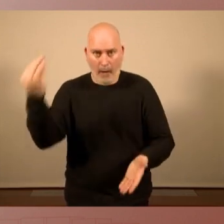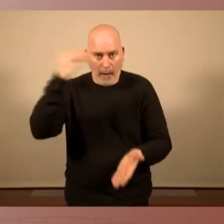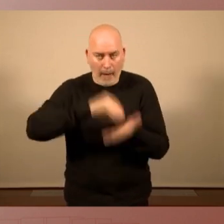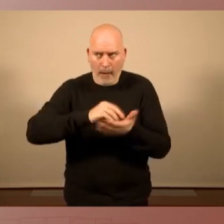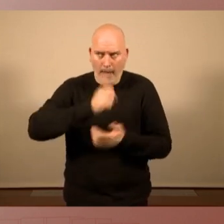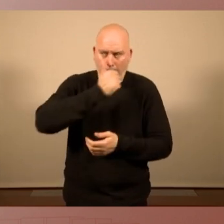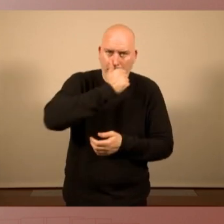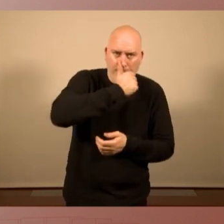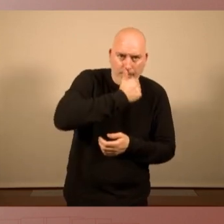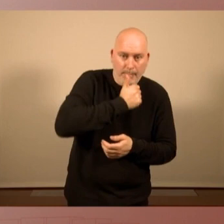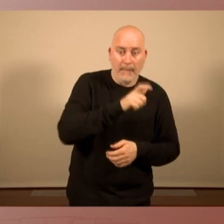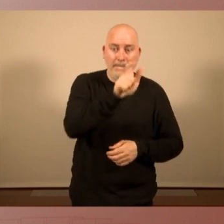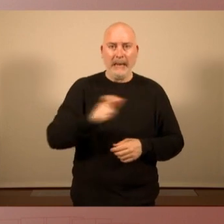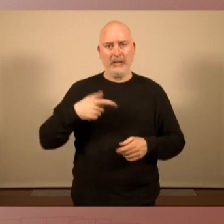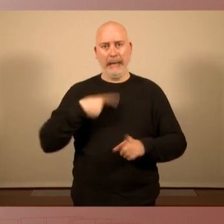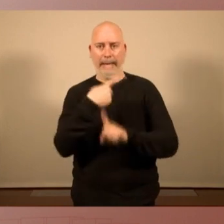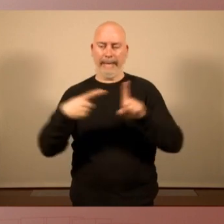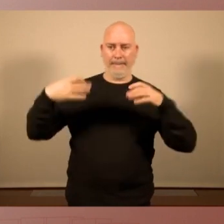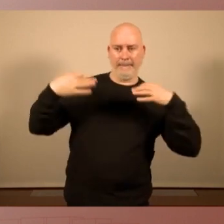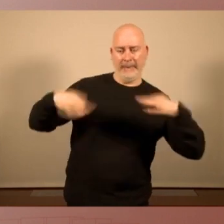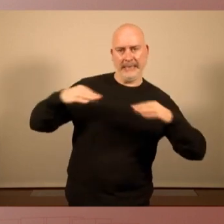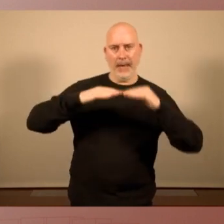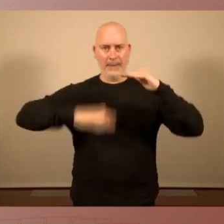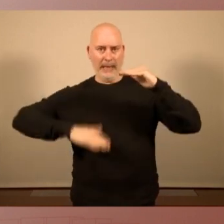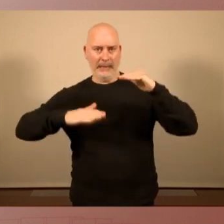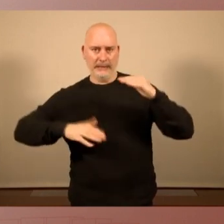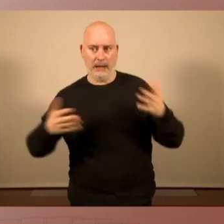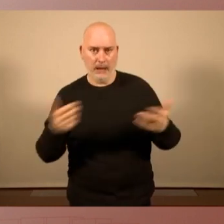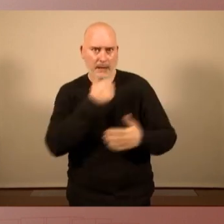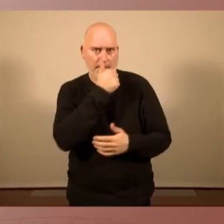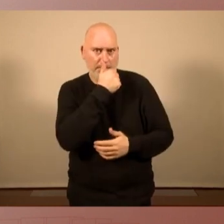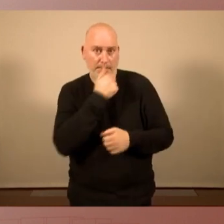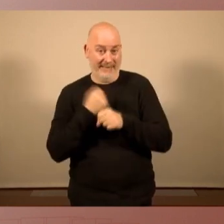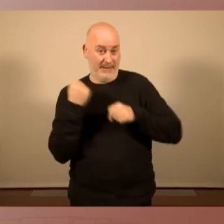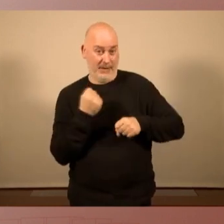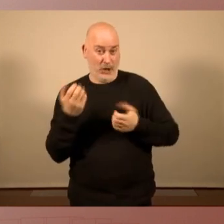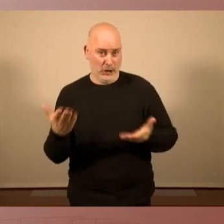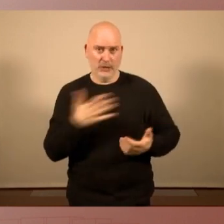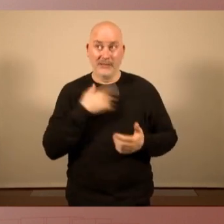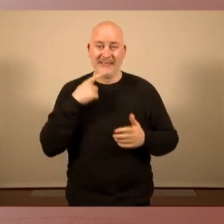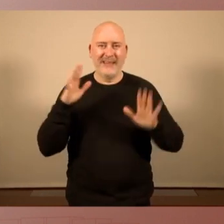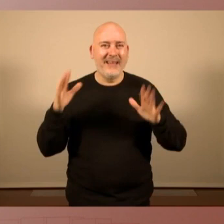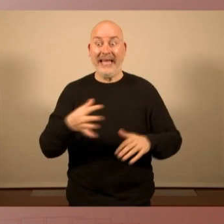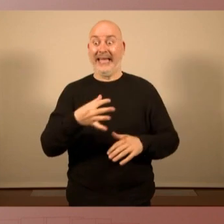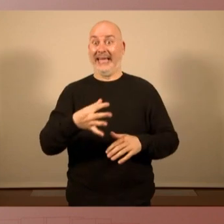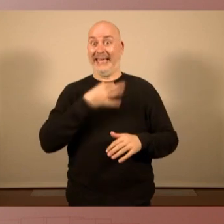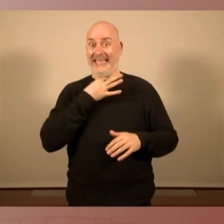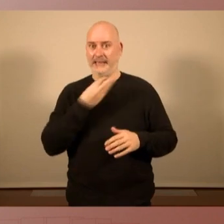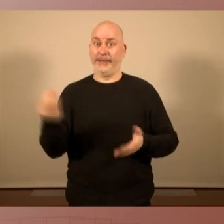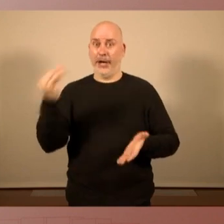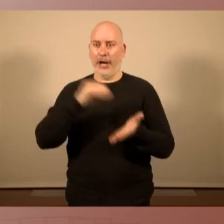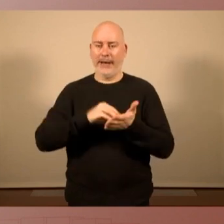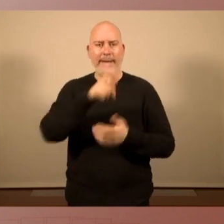les classes populars. Ho hem sentit, ho hem escoltat, que no volen que aquesta crisi recaigui en les més